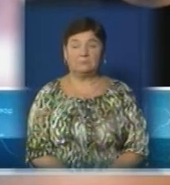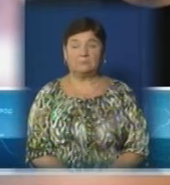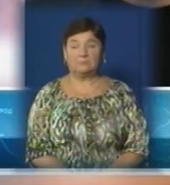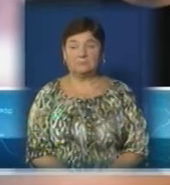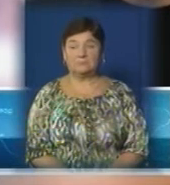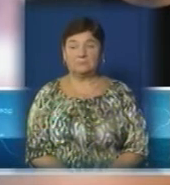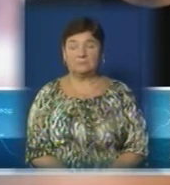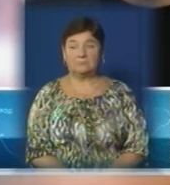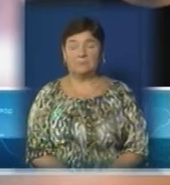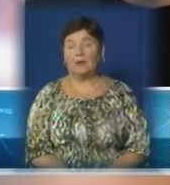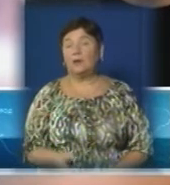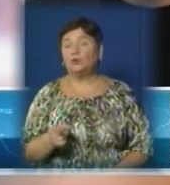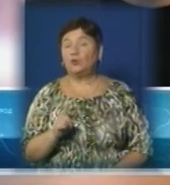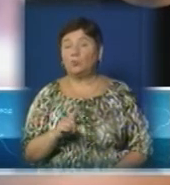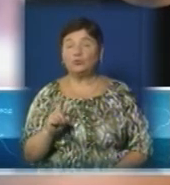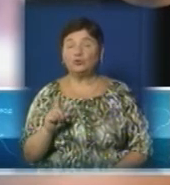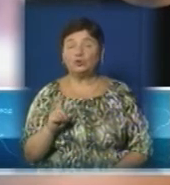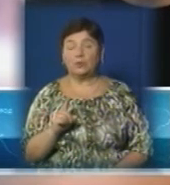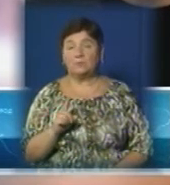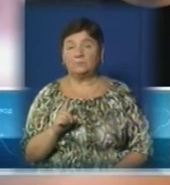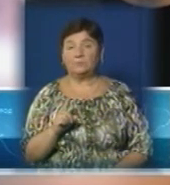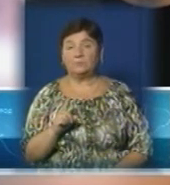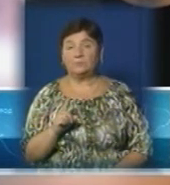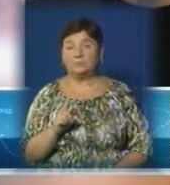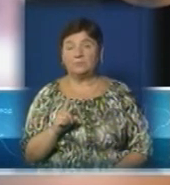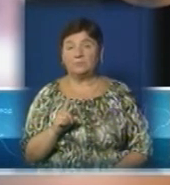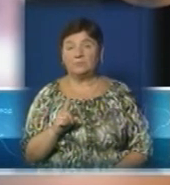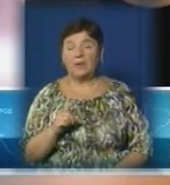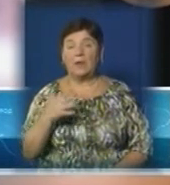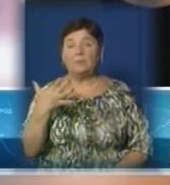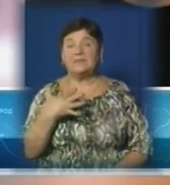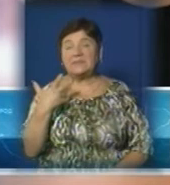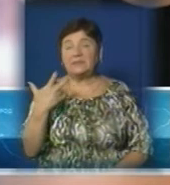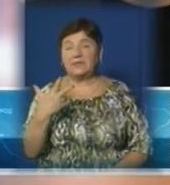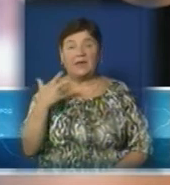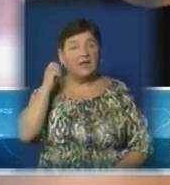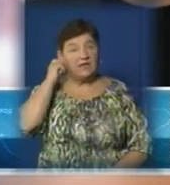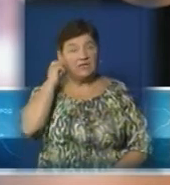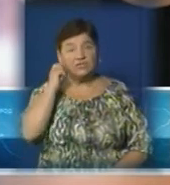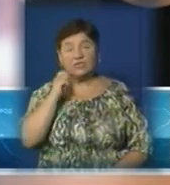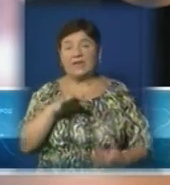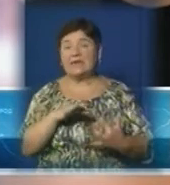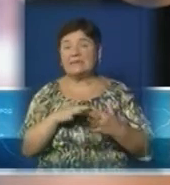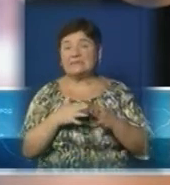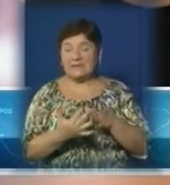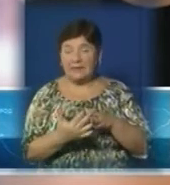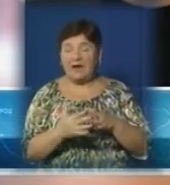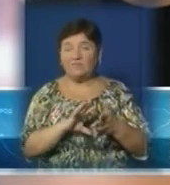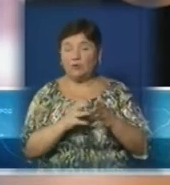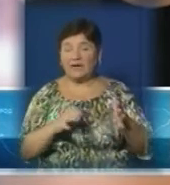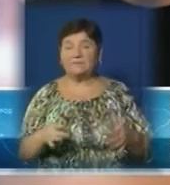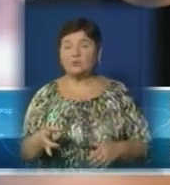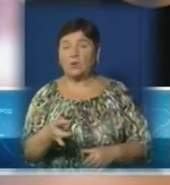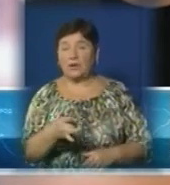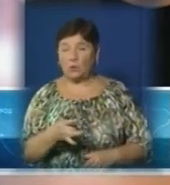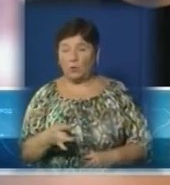Встановлено, що новацій наварії був 53-річний житель села Ботар, Воноградівського району. Водій